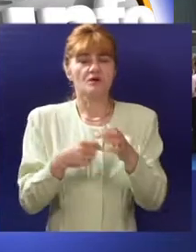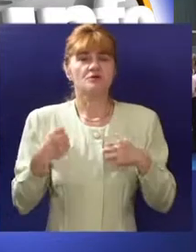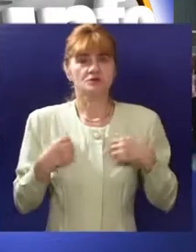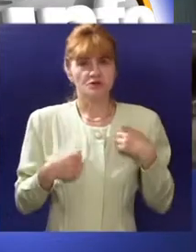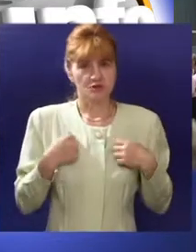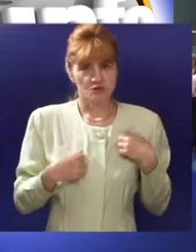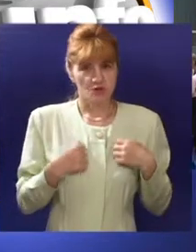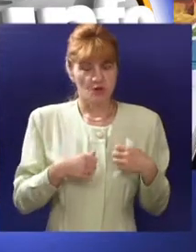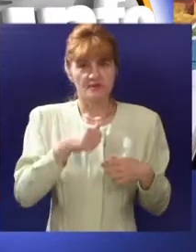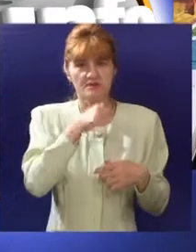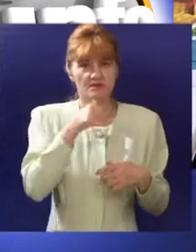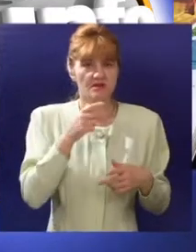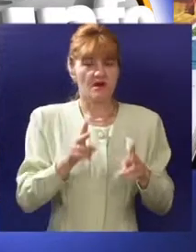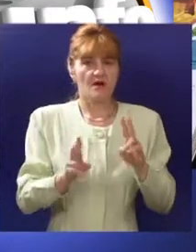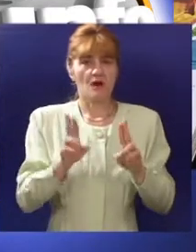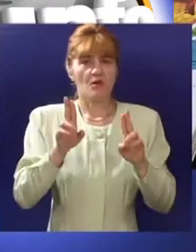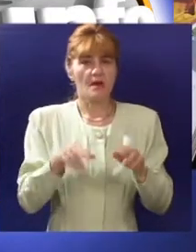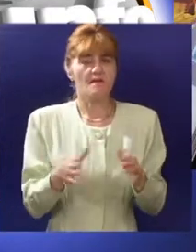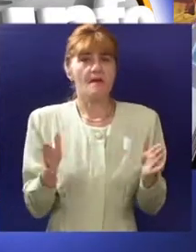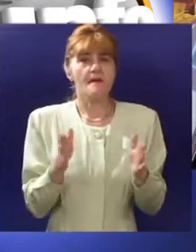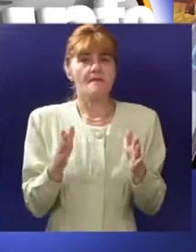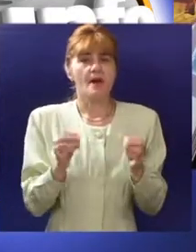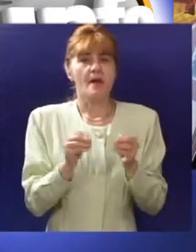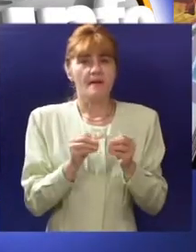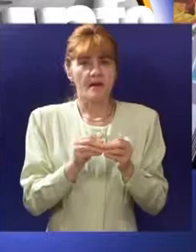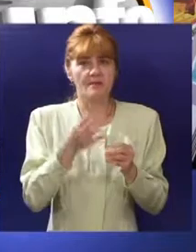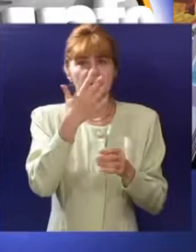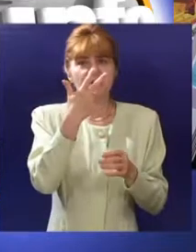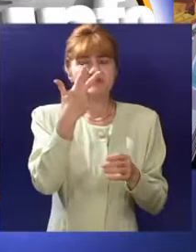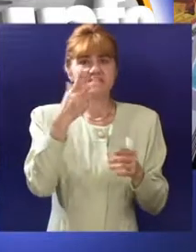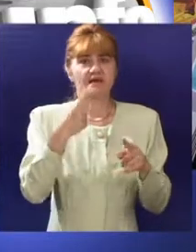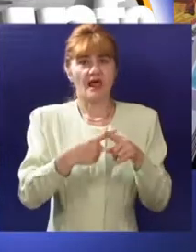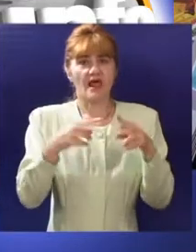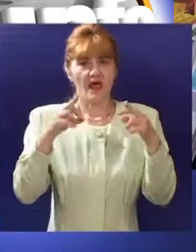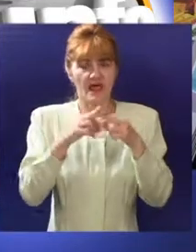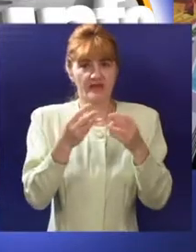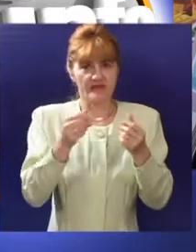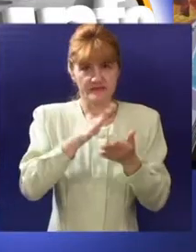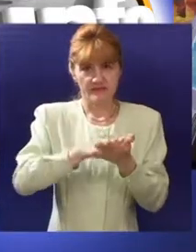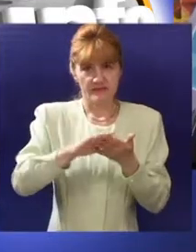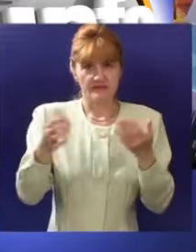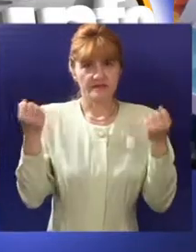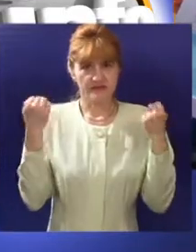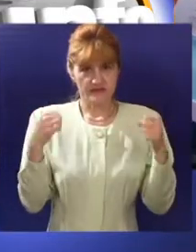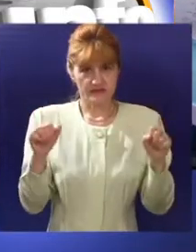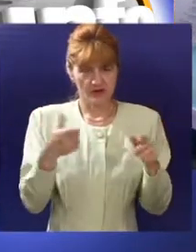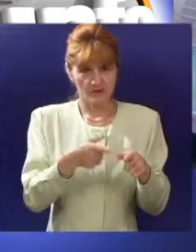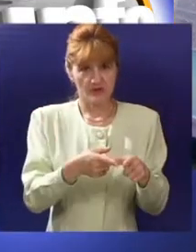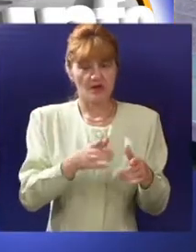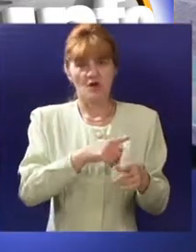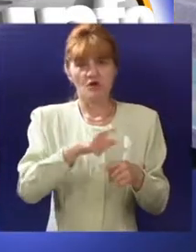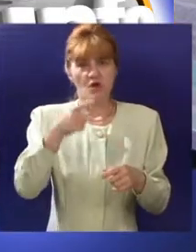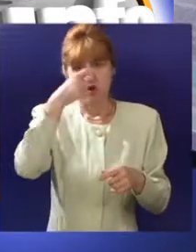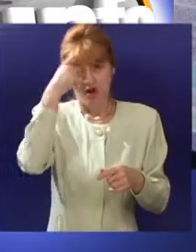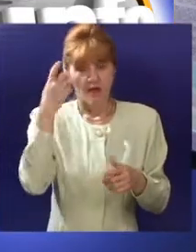nekretnina i investicija Real Viena jeste privredna zona Mali Bajmog, površine 53 hektara. U ovoj privrednoj zoni, prema ranim najavama,